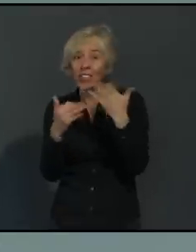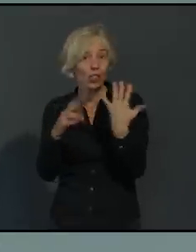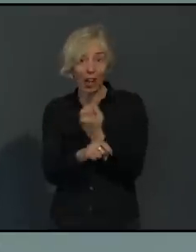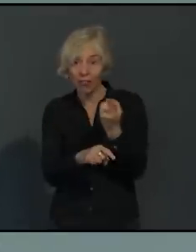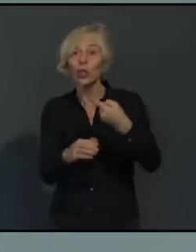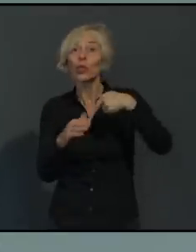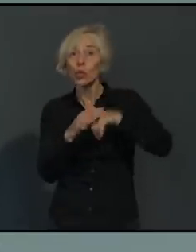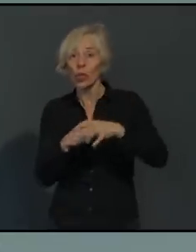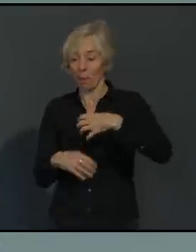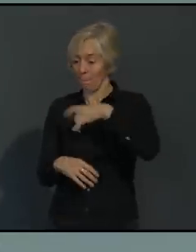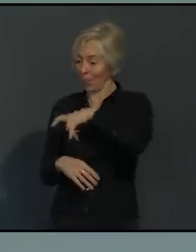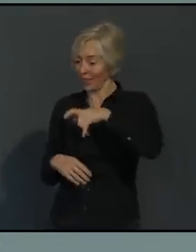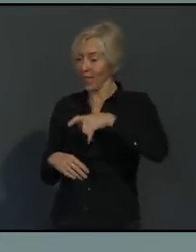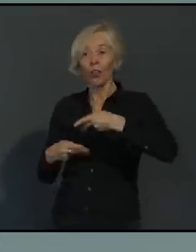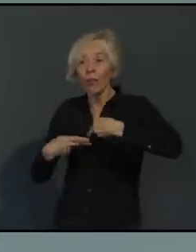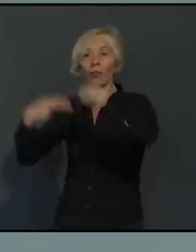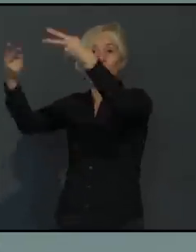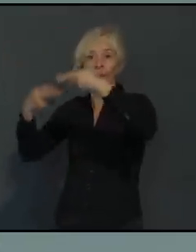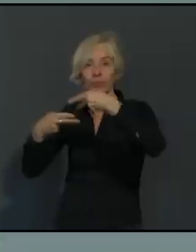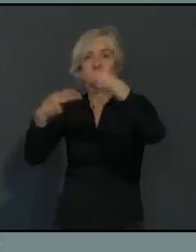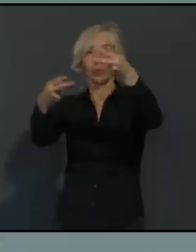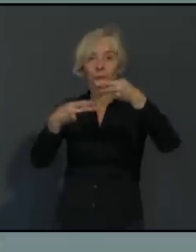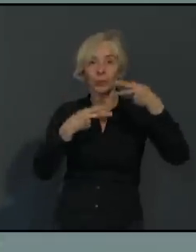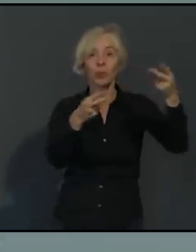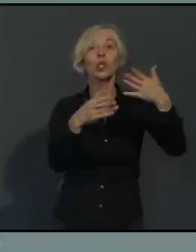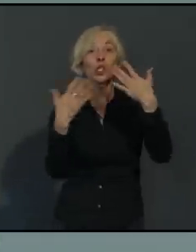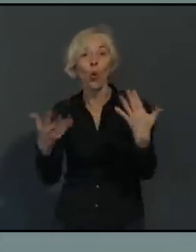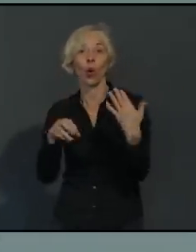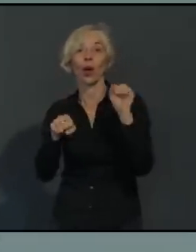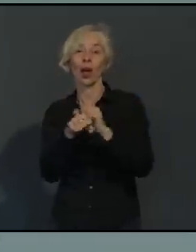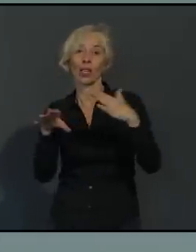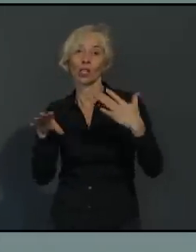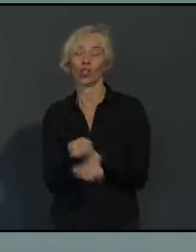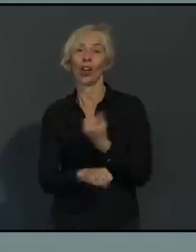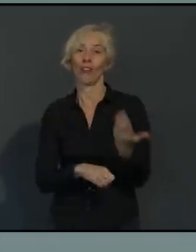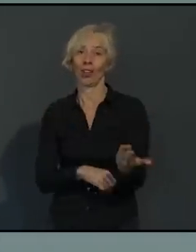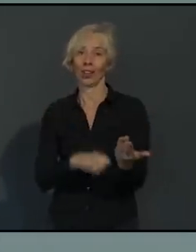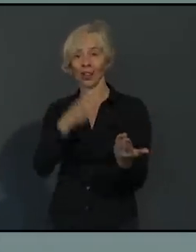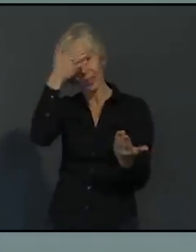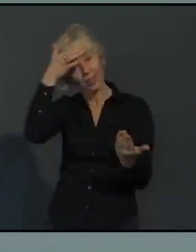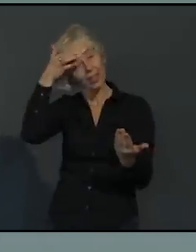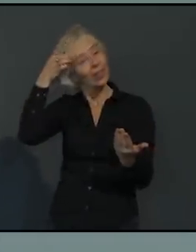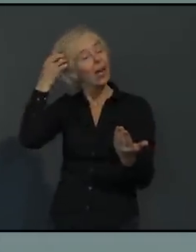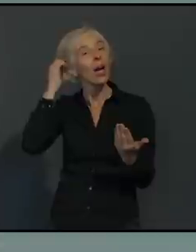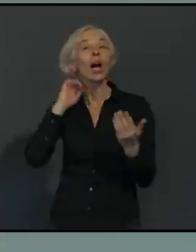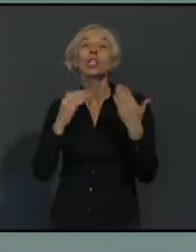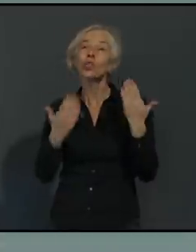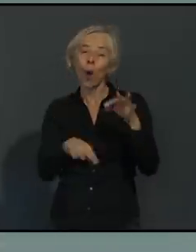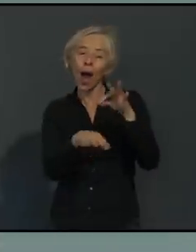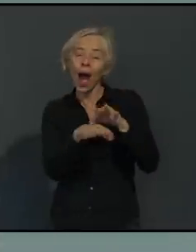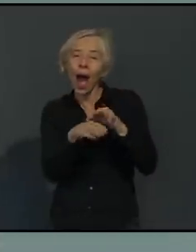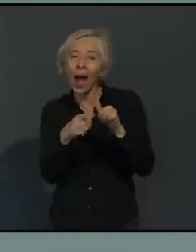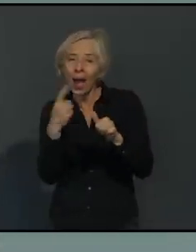Versorgung überhaupt noch gewährleistet werden. Und ob Intensivmediziner oder Pflegekraft die